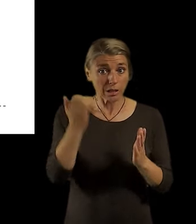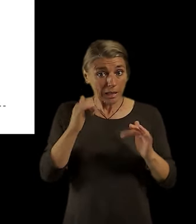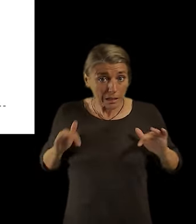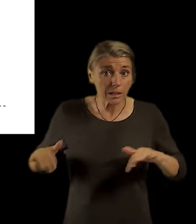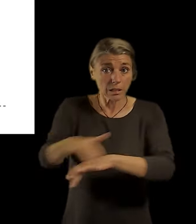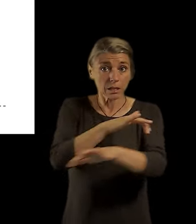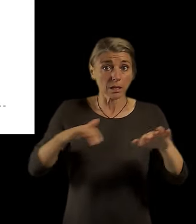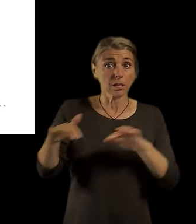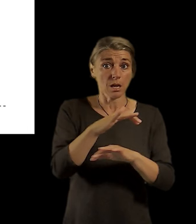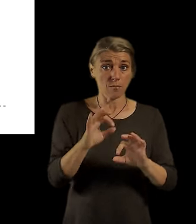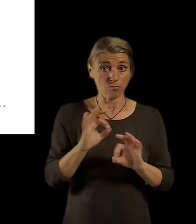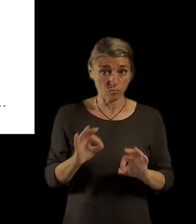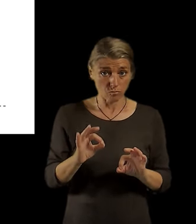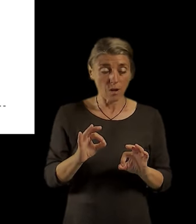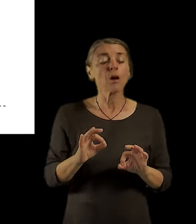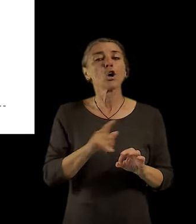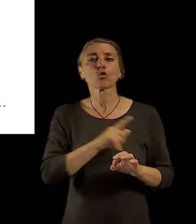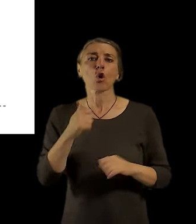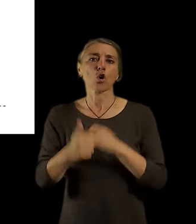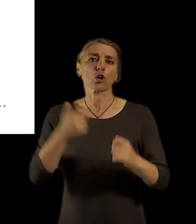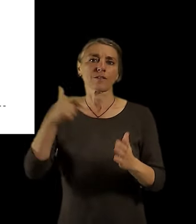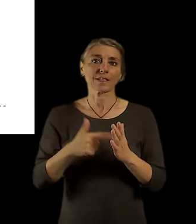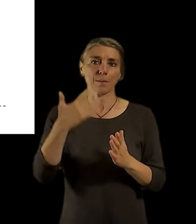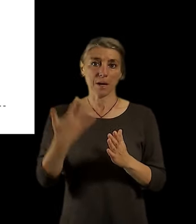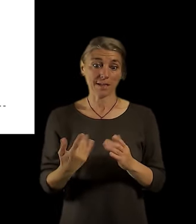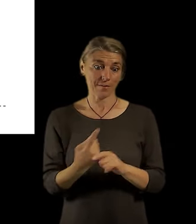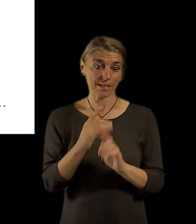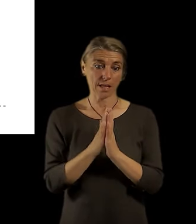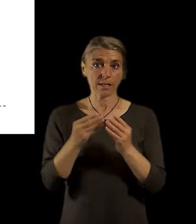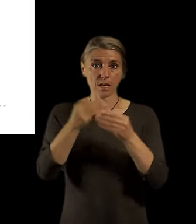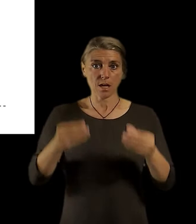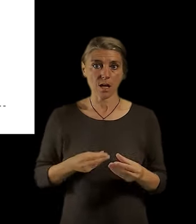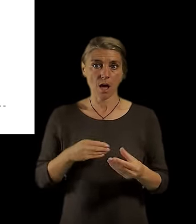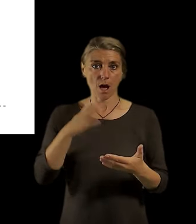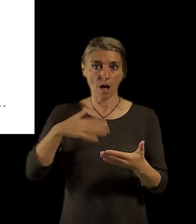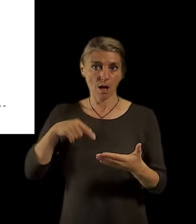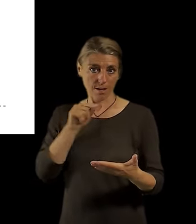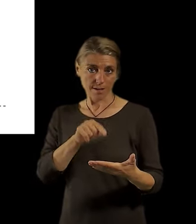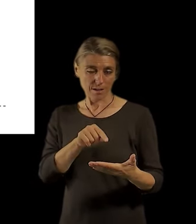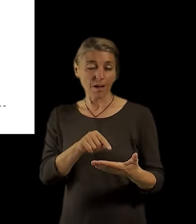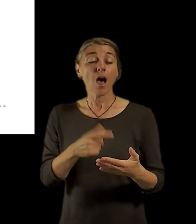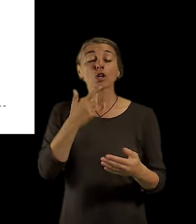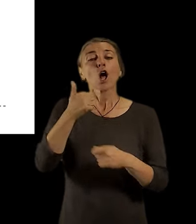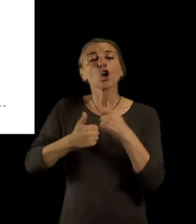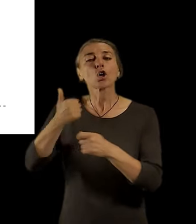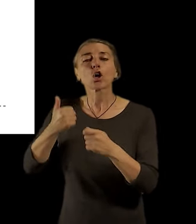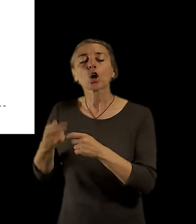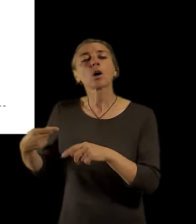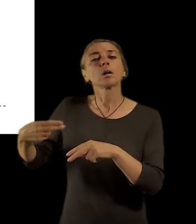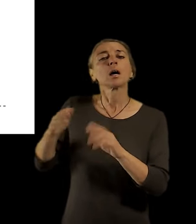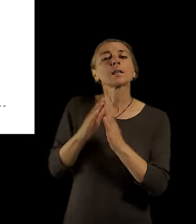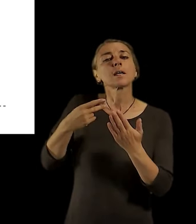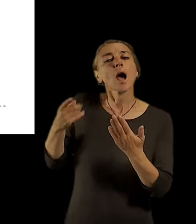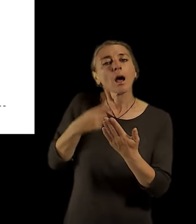2050, výstupem je tady tato publikace a máme právě zadáno aktualizovat ji každý rok, protože situace se mění.